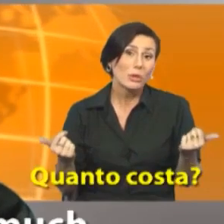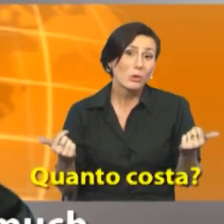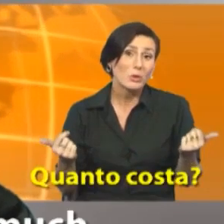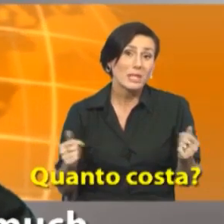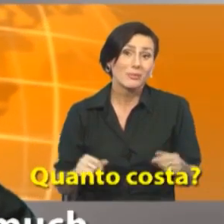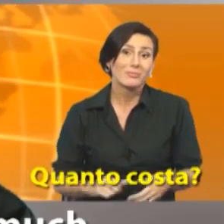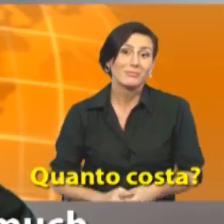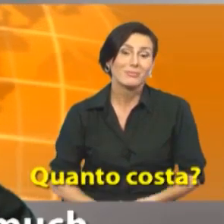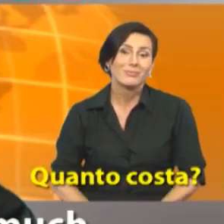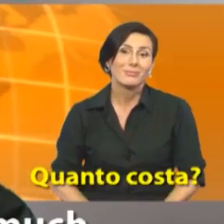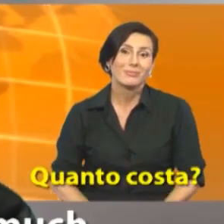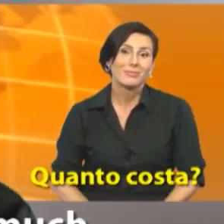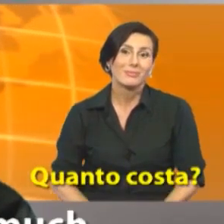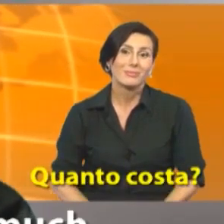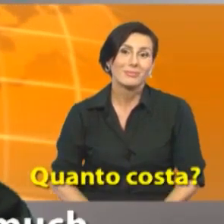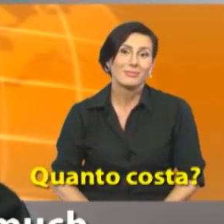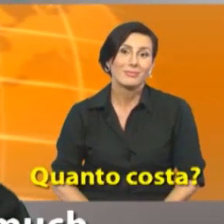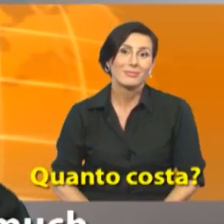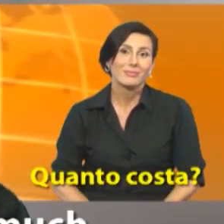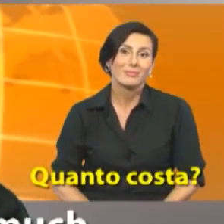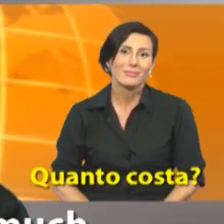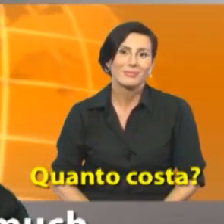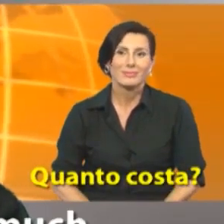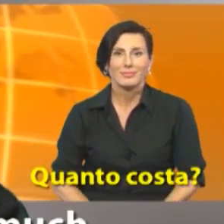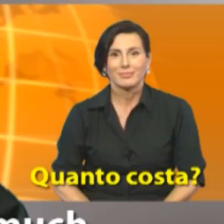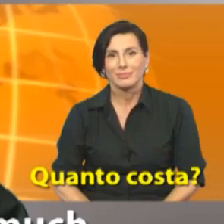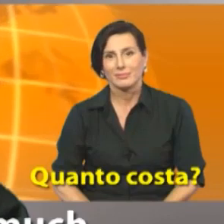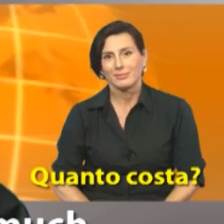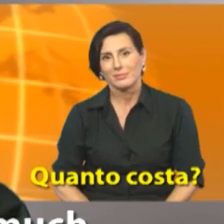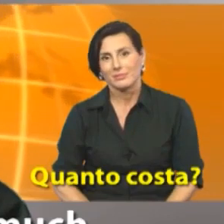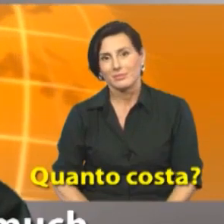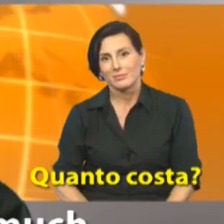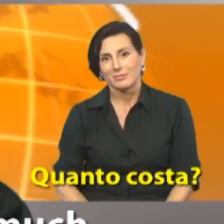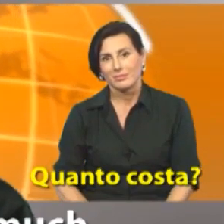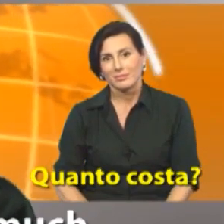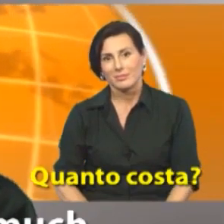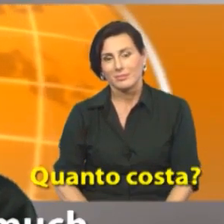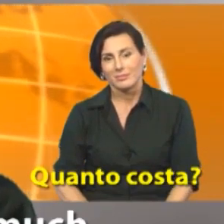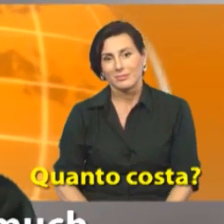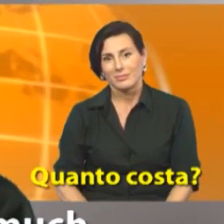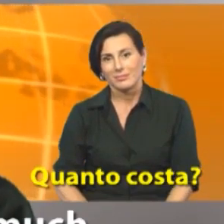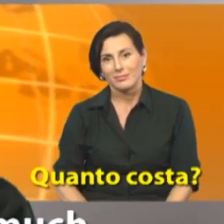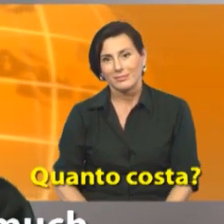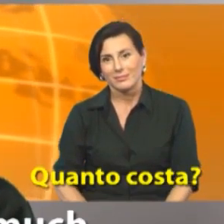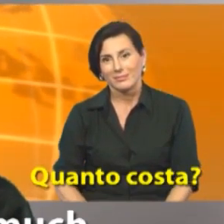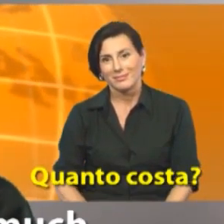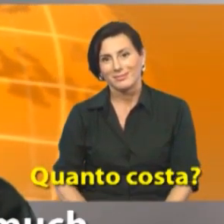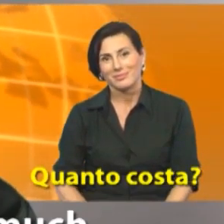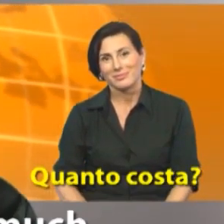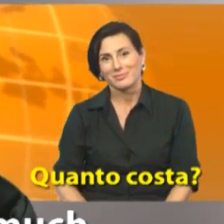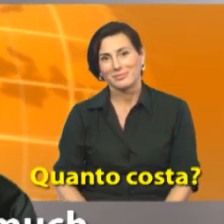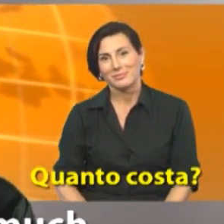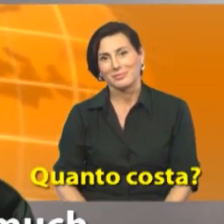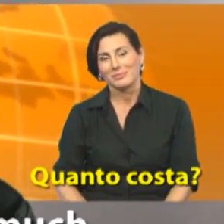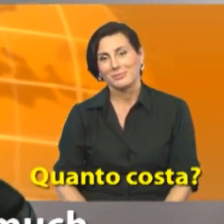quanto costa? how much does it cost? how much does it cost?